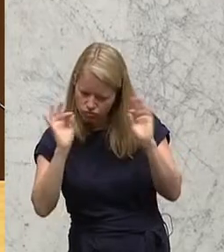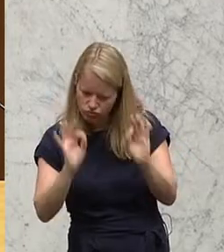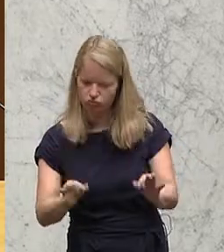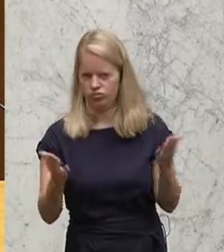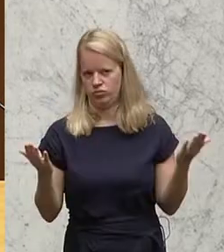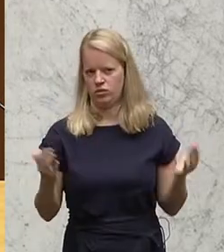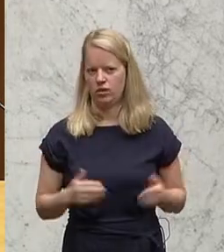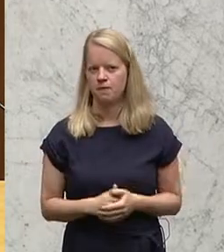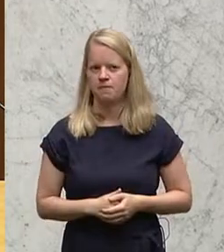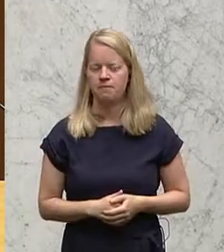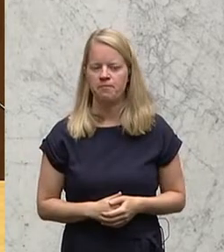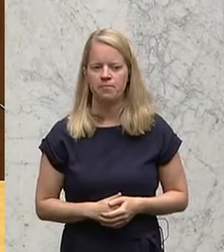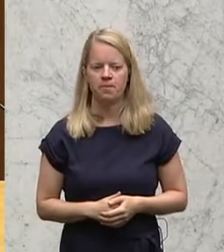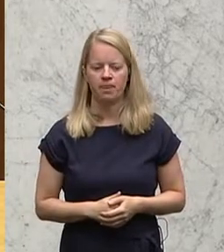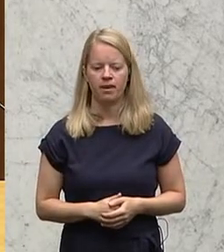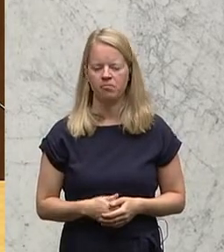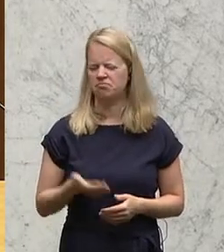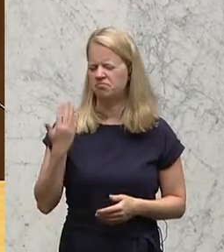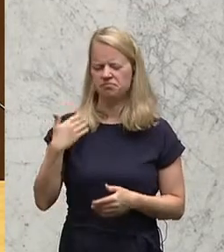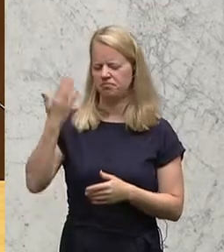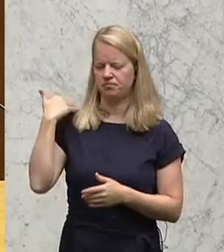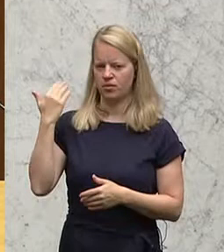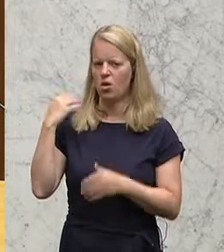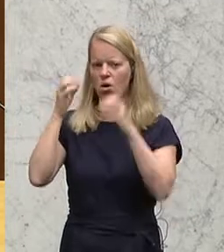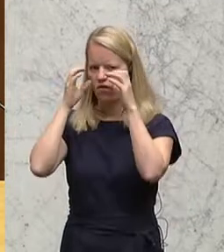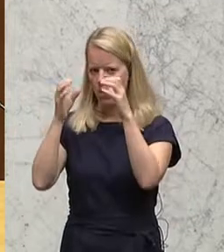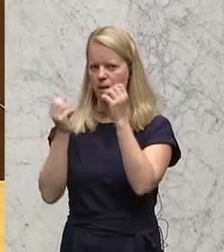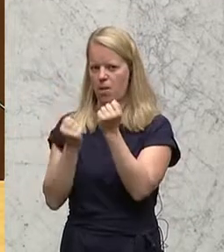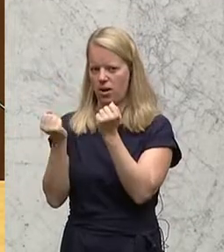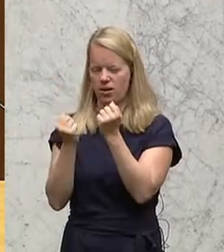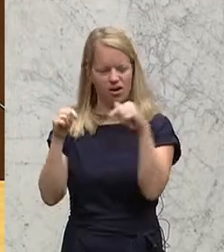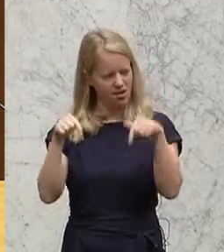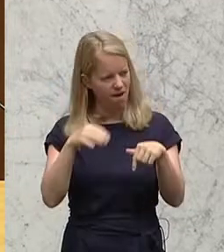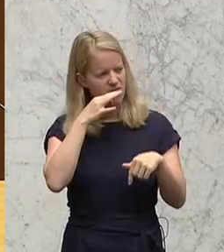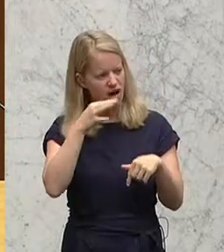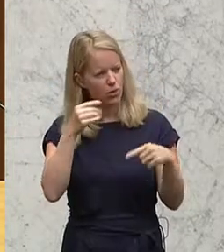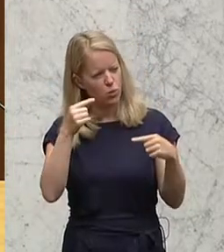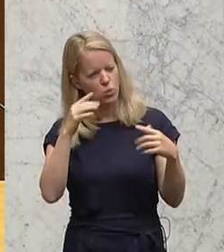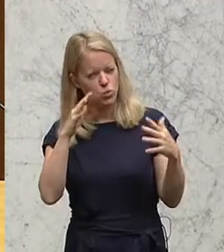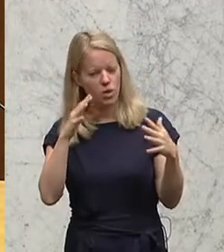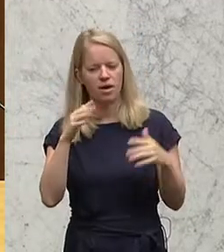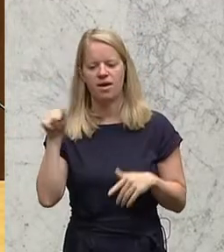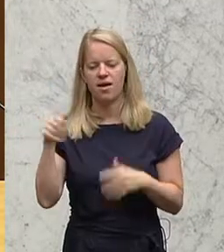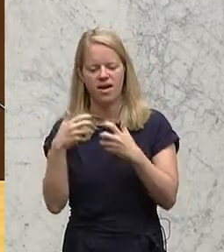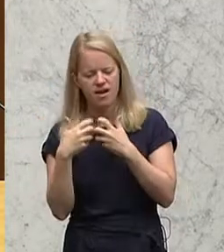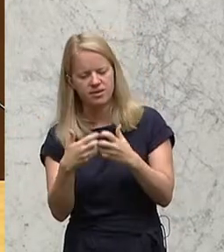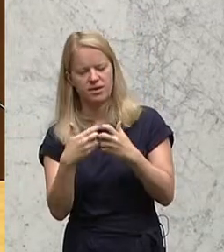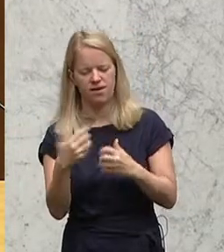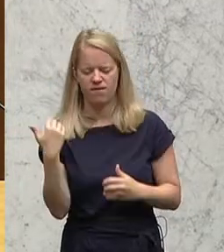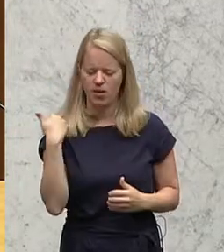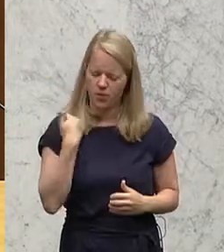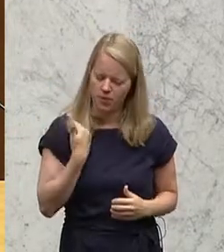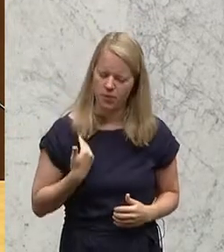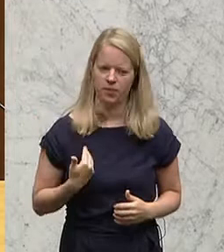Jahrzehnten hat ein ÖVP-Politiker in einer sehr strittigen Frage in diesem Haus herinnen erzählt, wie mühsam es war,